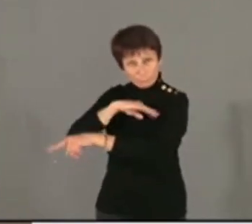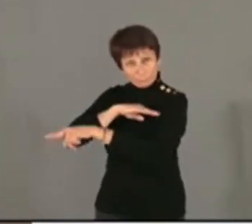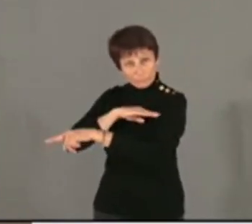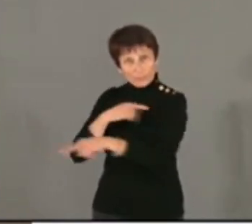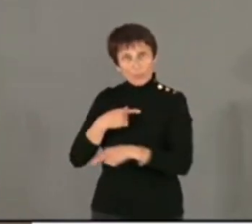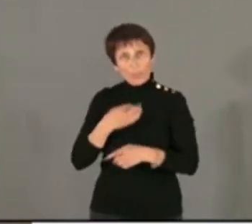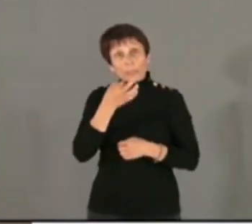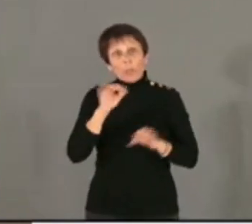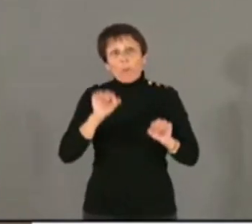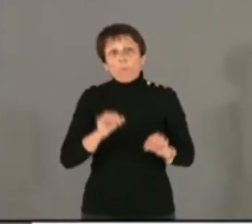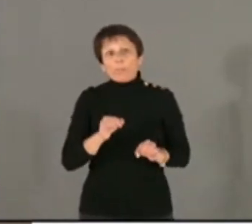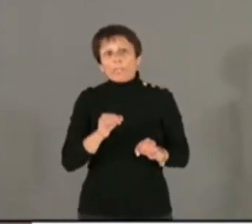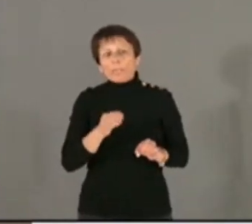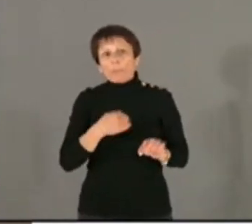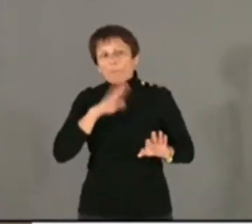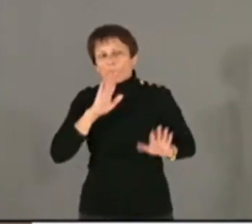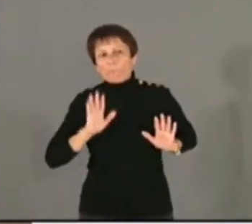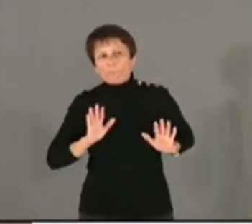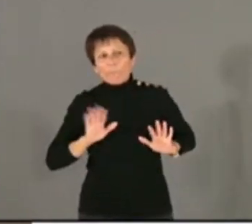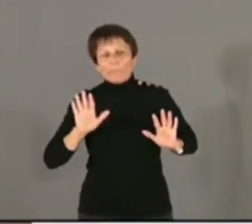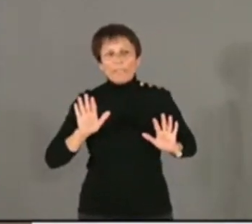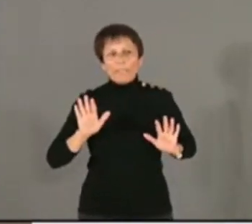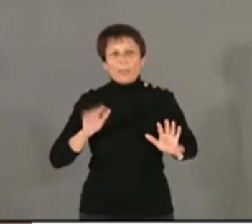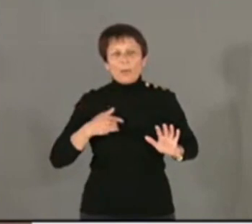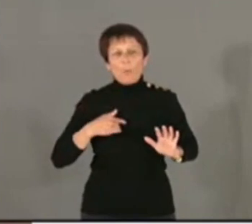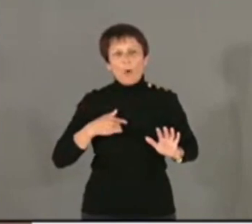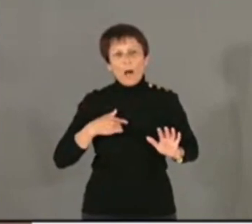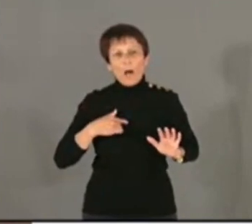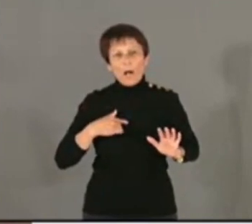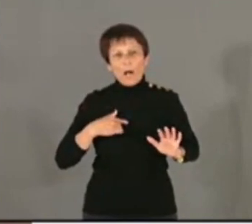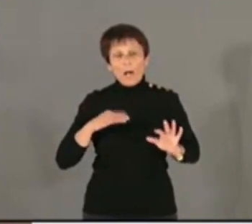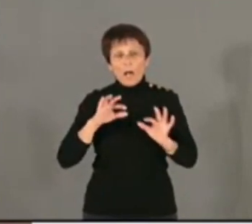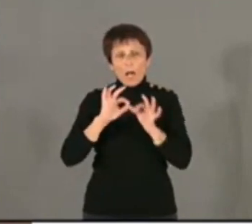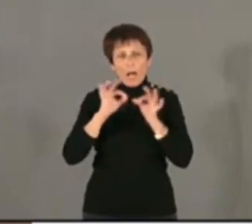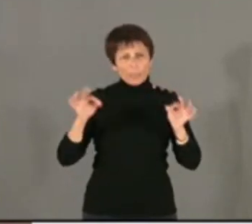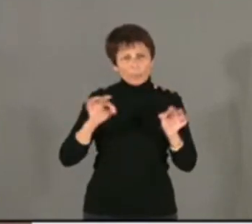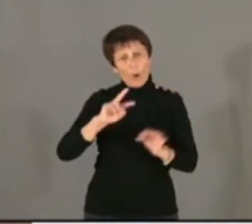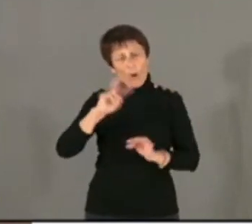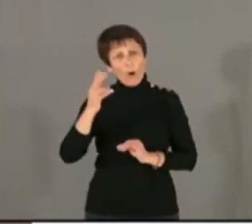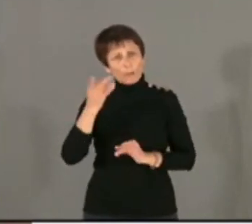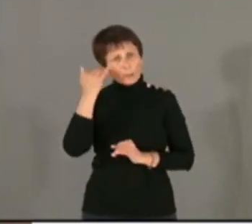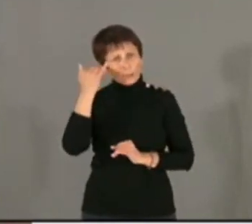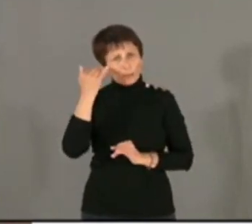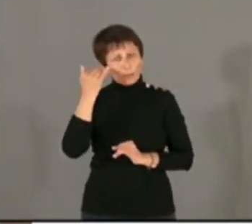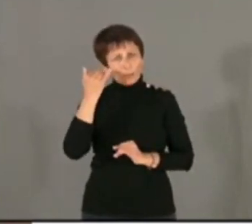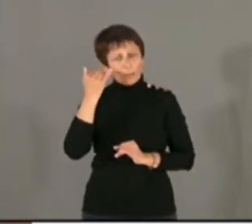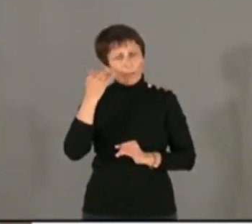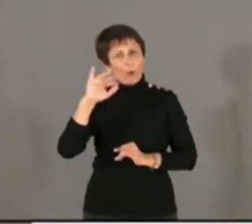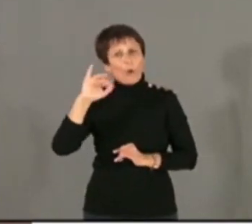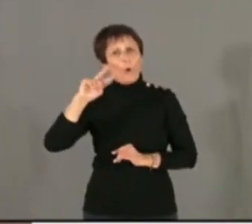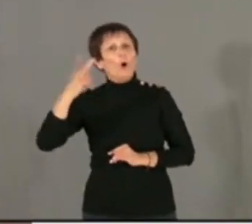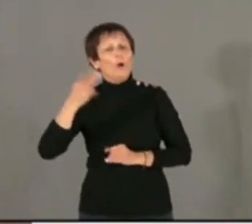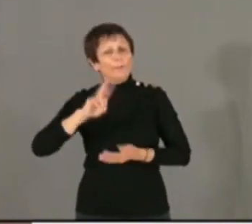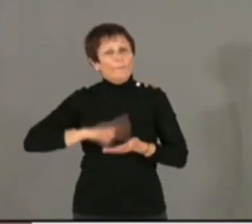contredire, puisque ce n'est pas à moi à écrire l'histoire, mais moi j'ai une autre version de la part d'historien. Ce n'est pas lui qui a donné l'ordre. Il a